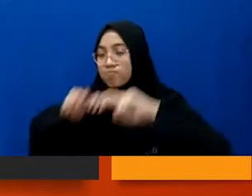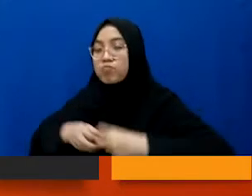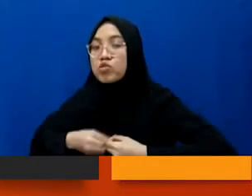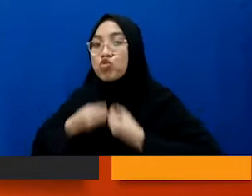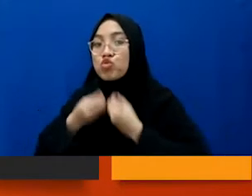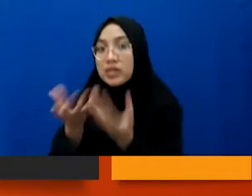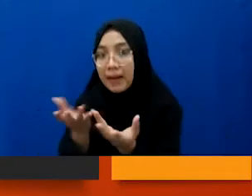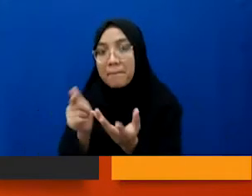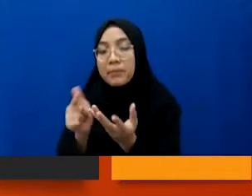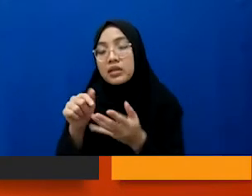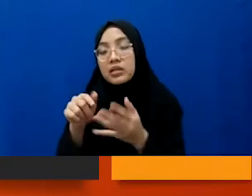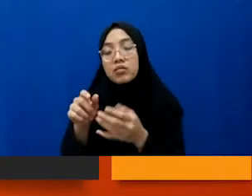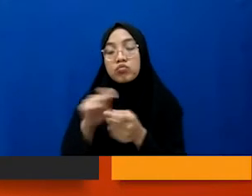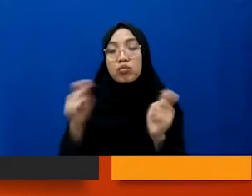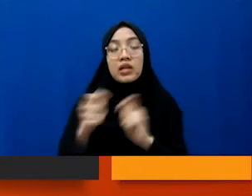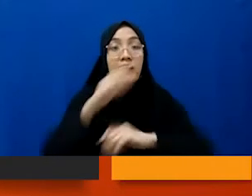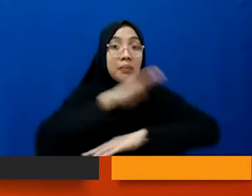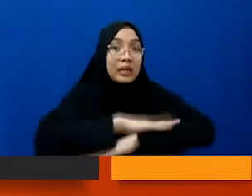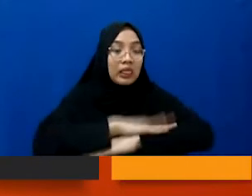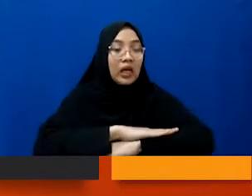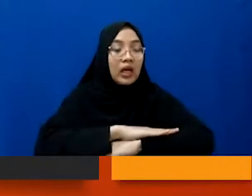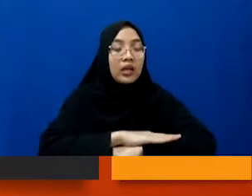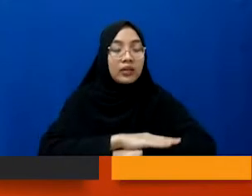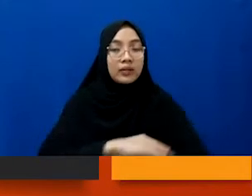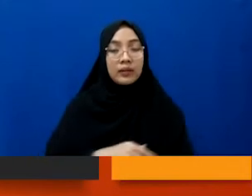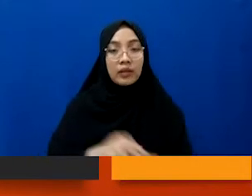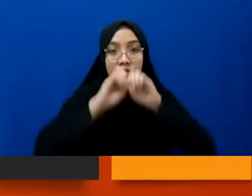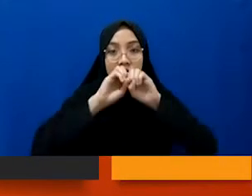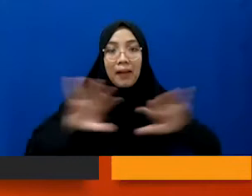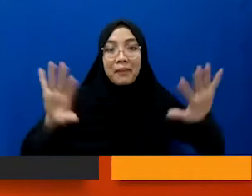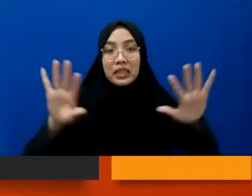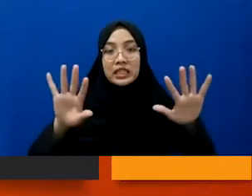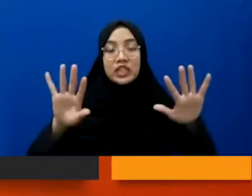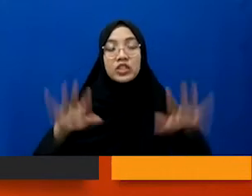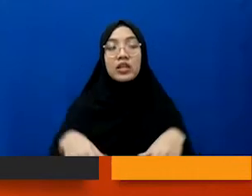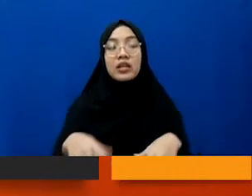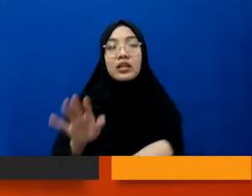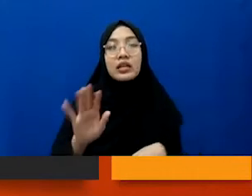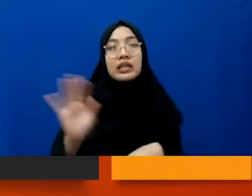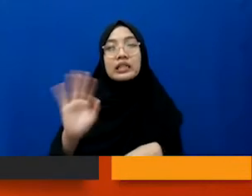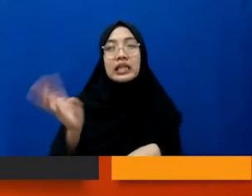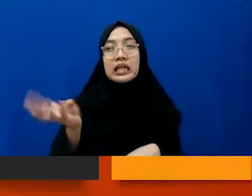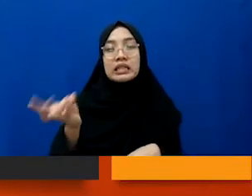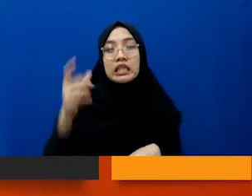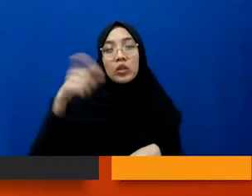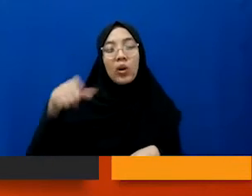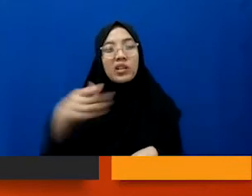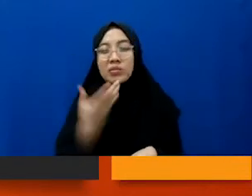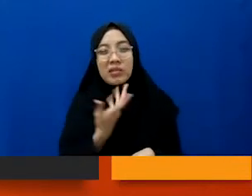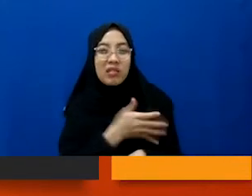jadi berita kalau itu beritanya sudah dipublish tidak sedikit orang yang tidak suka